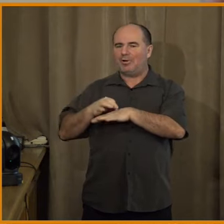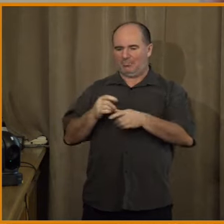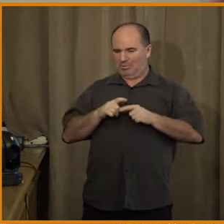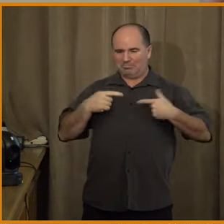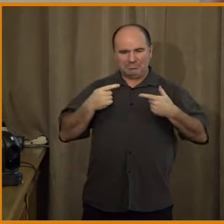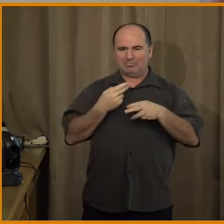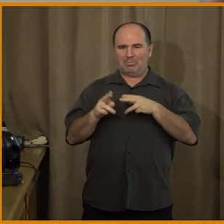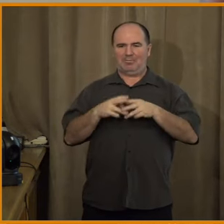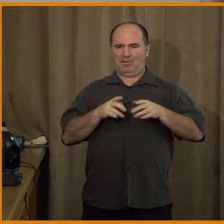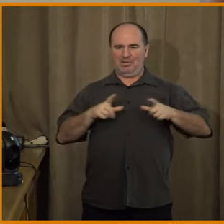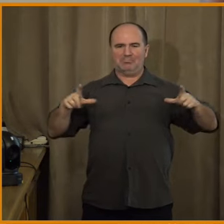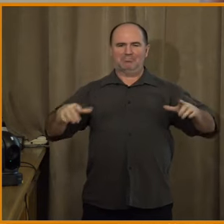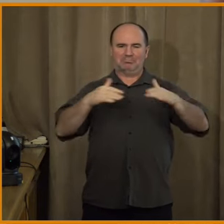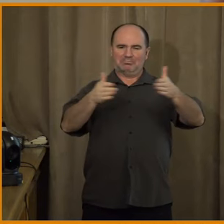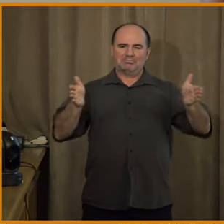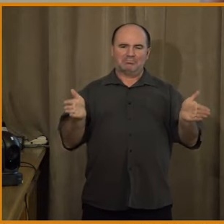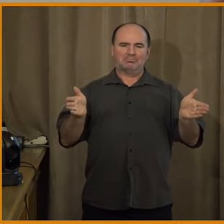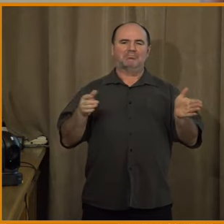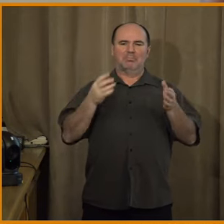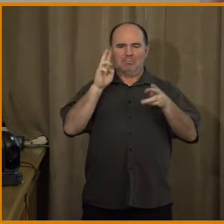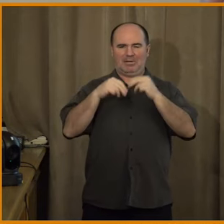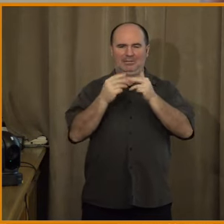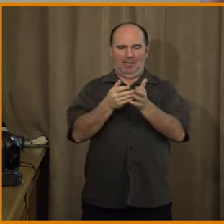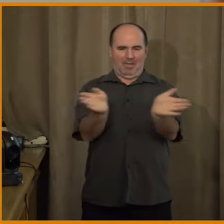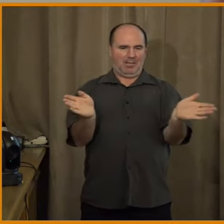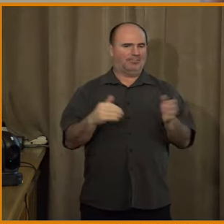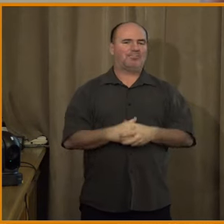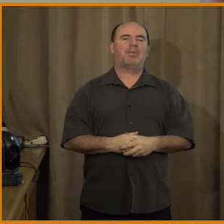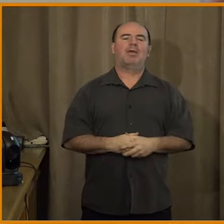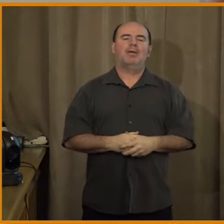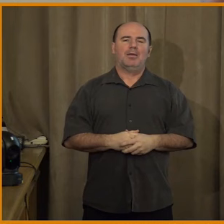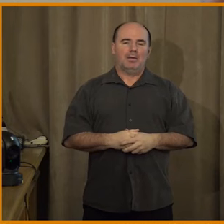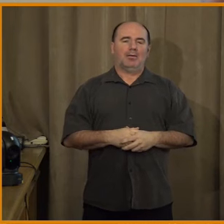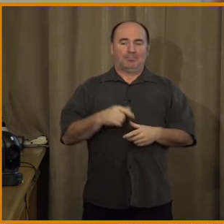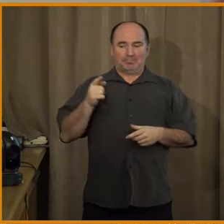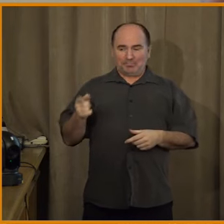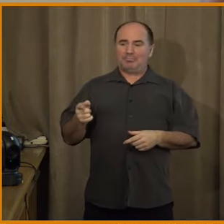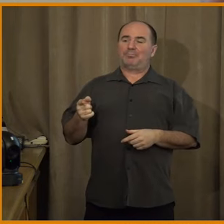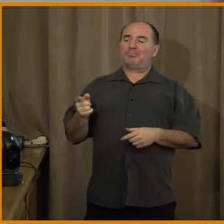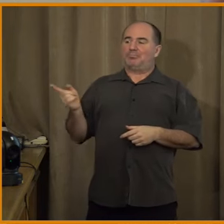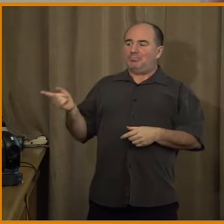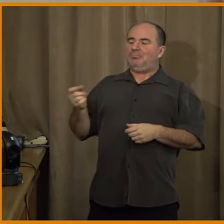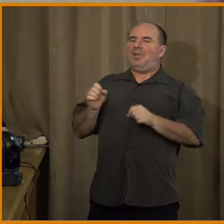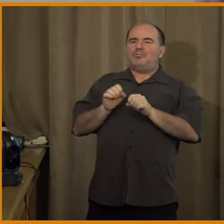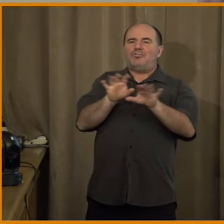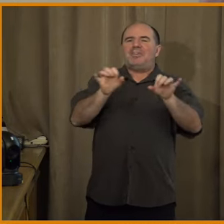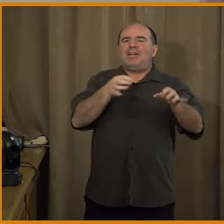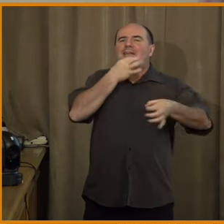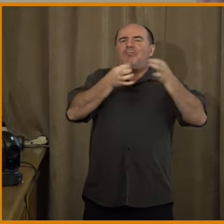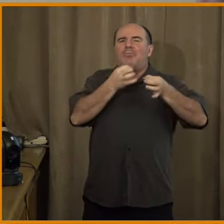k té definici, kterou byste předložil, to, že je to šíření nepravdivé informace se záměrem klamat.